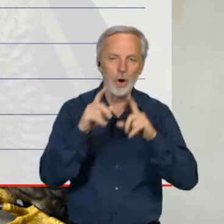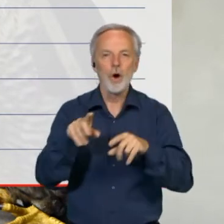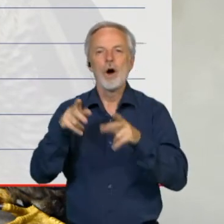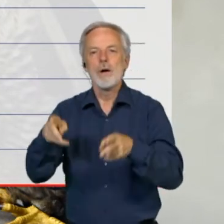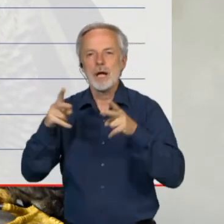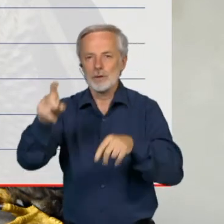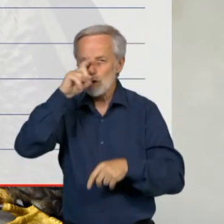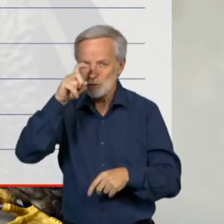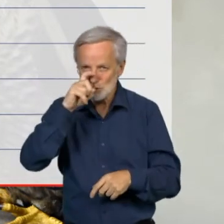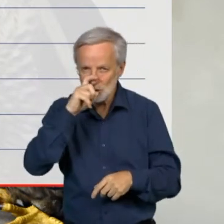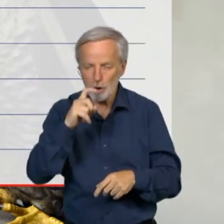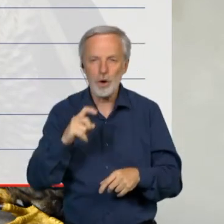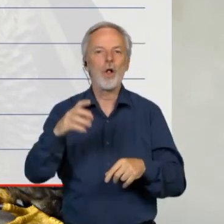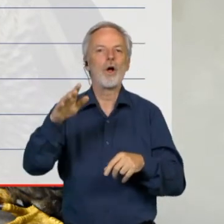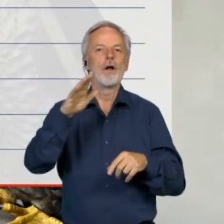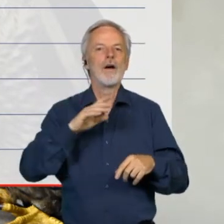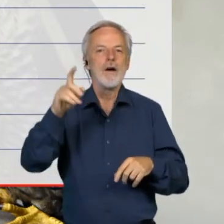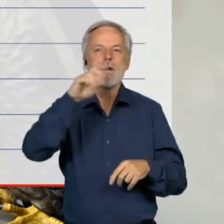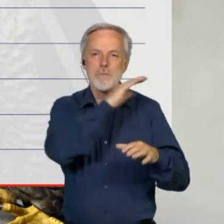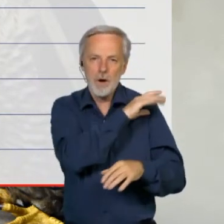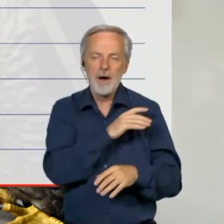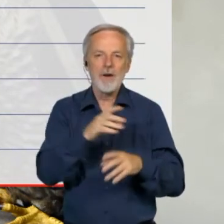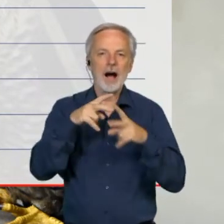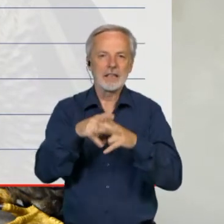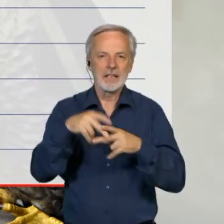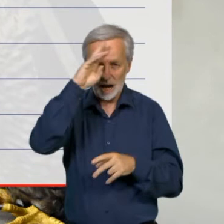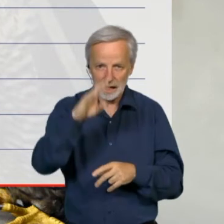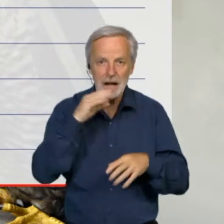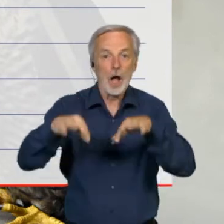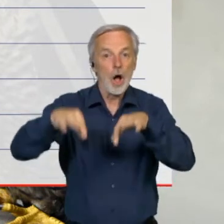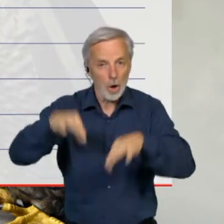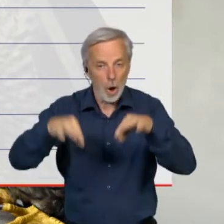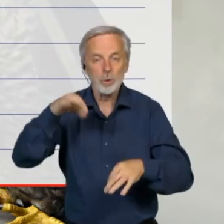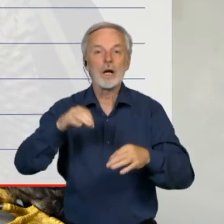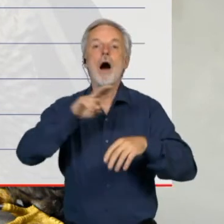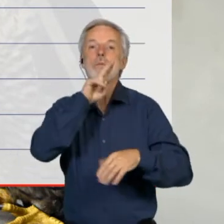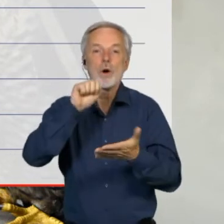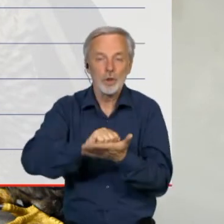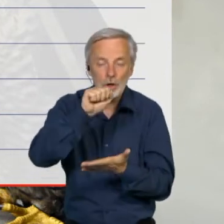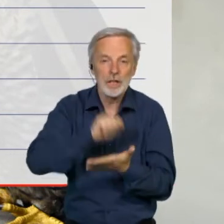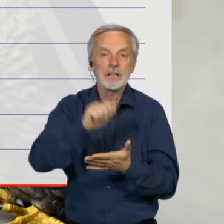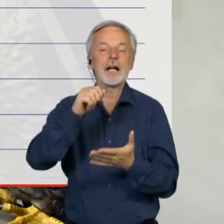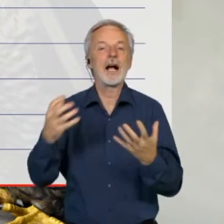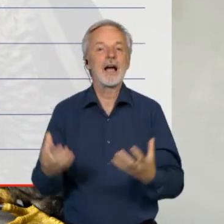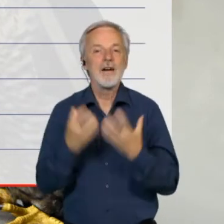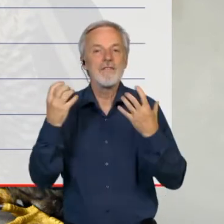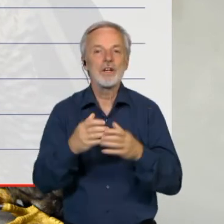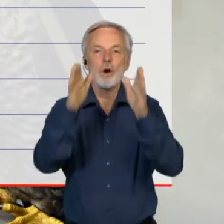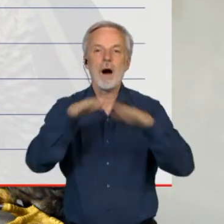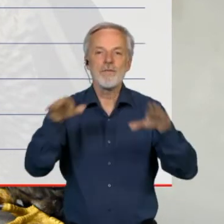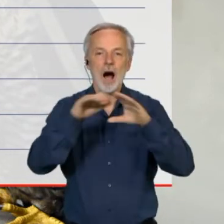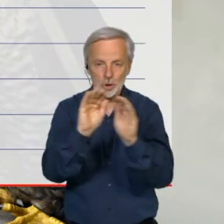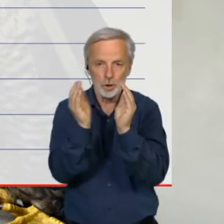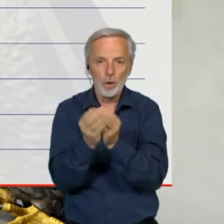slovácké a hanácké jízdy králů, loutkářství, modrotisk a také výrobu vánočních ozdob z takzvaných foukaných